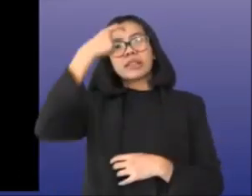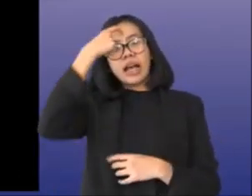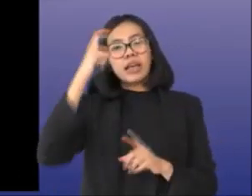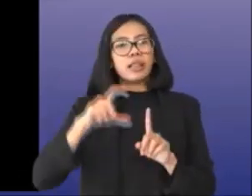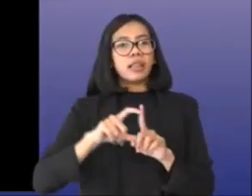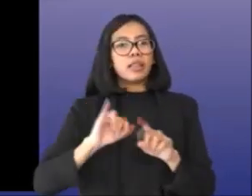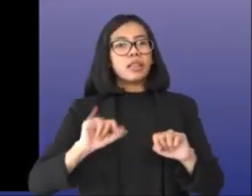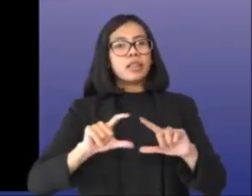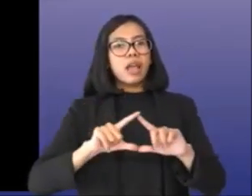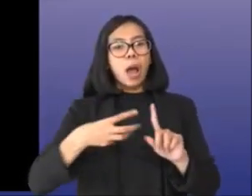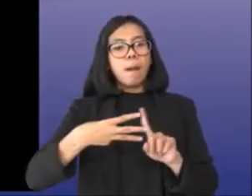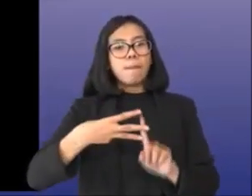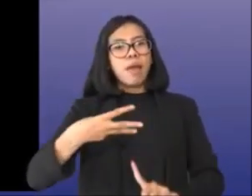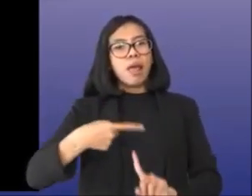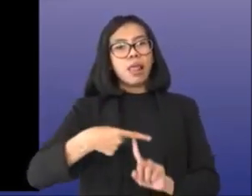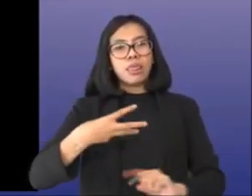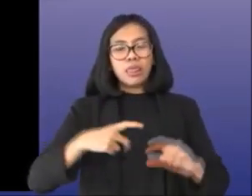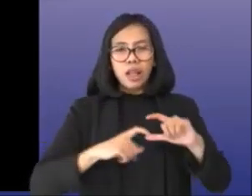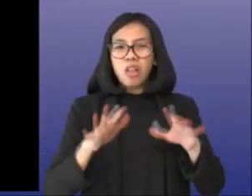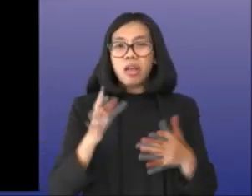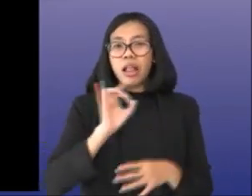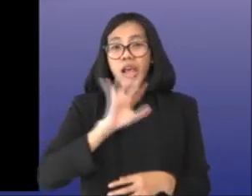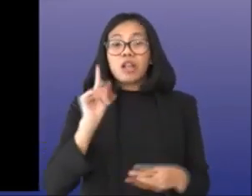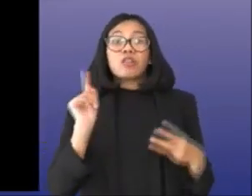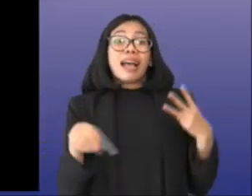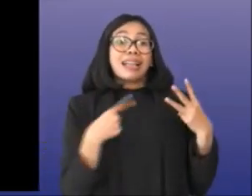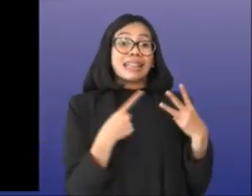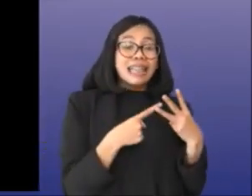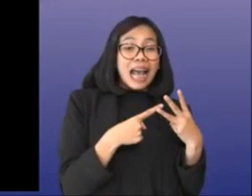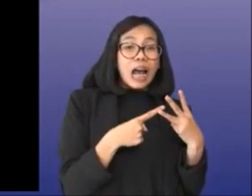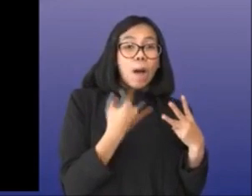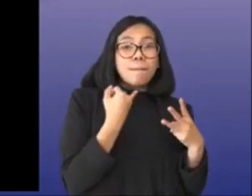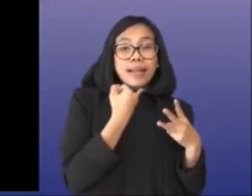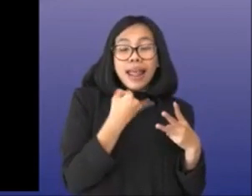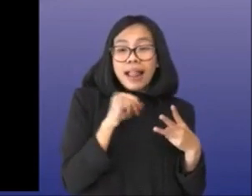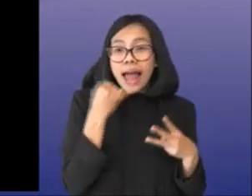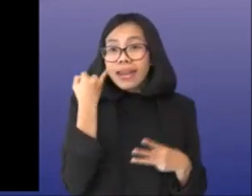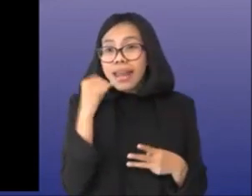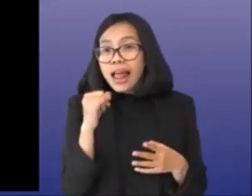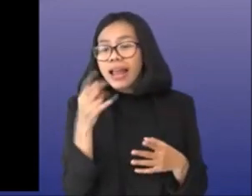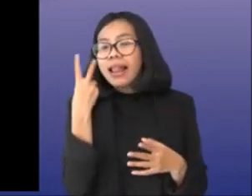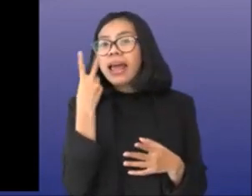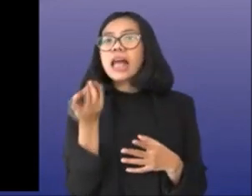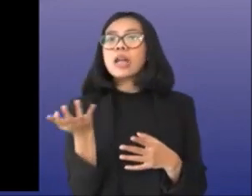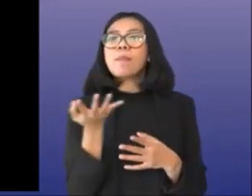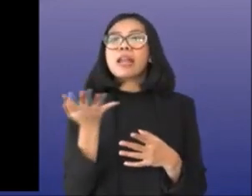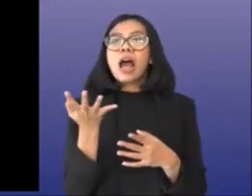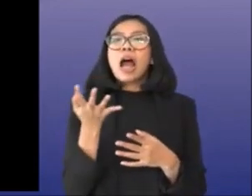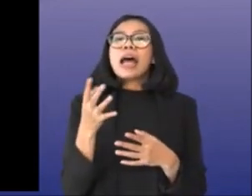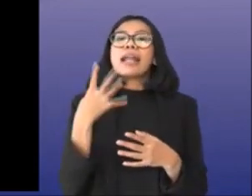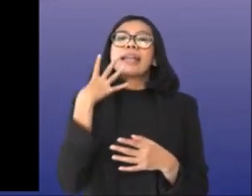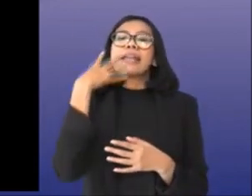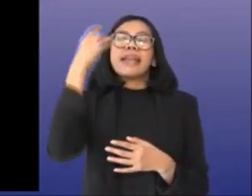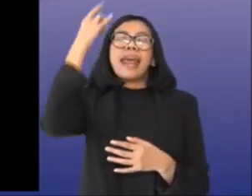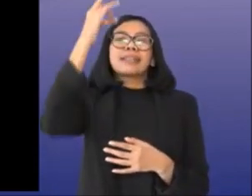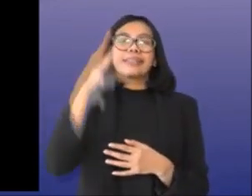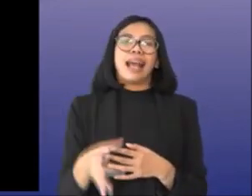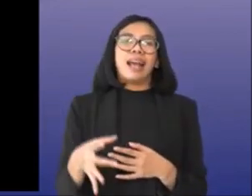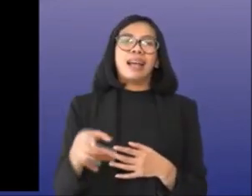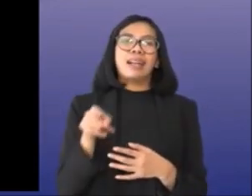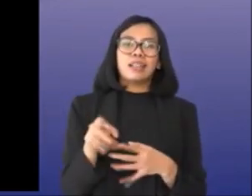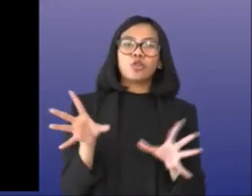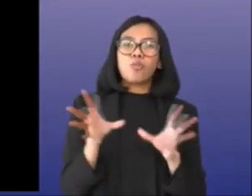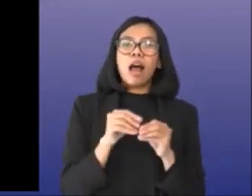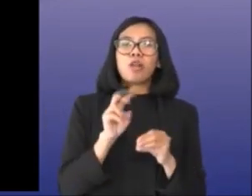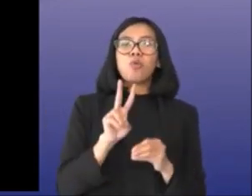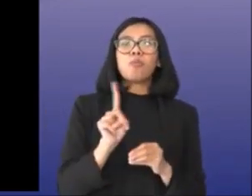penilaian mandiri yang ketiga adalah penilaian mandiri untuk desa. Ini ada 21 pertanyaan terkait dengan